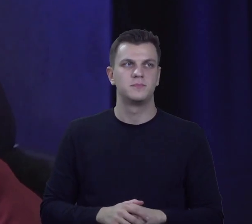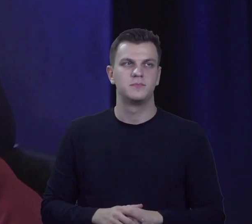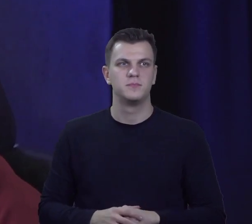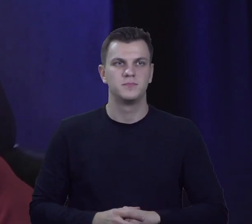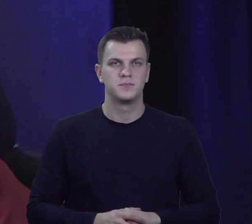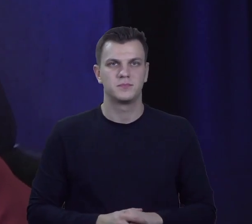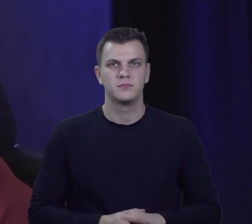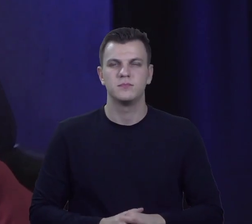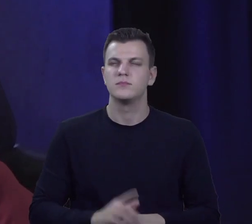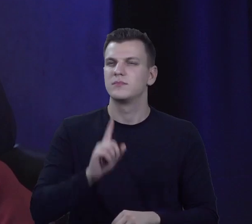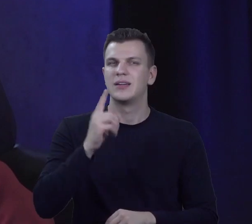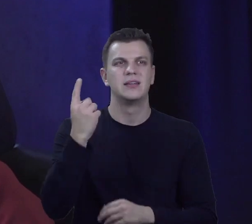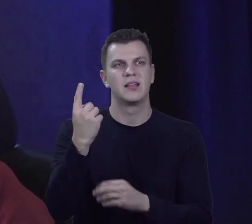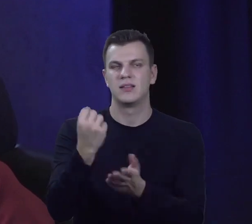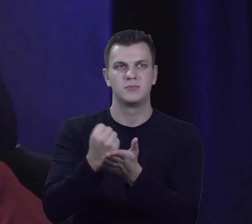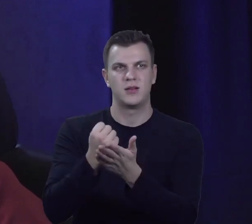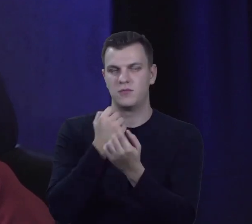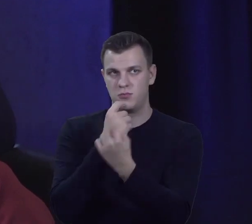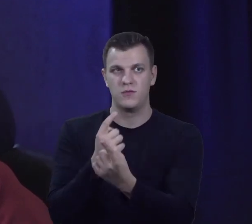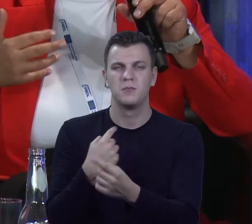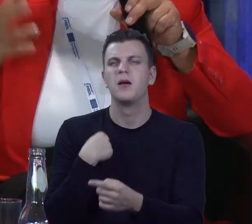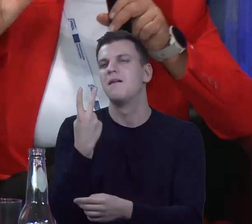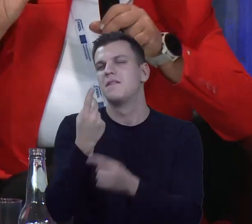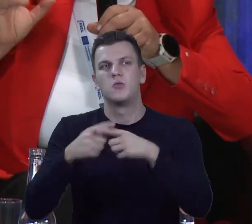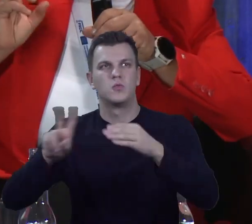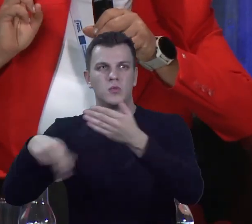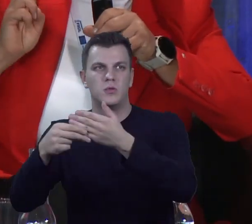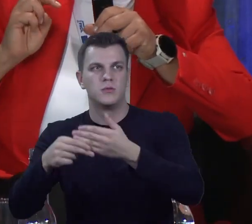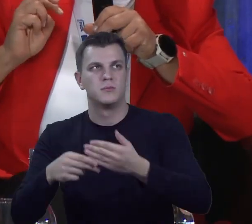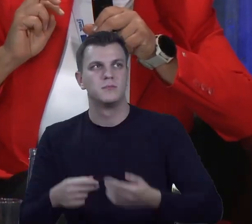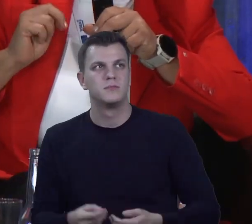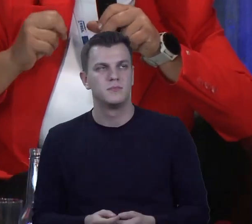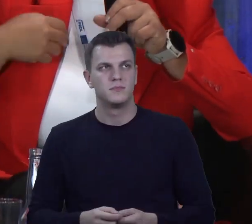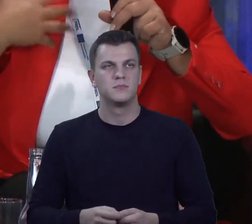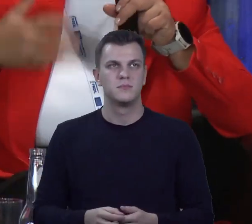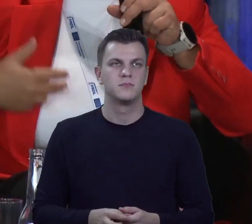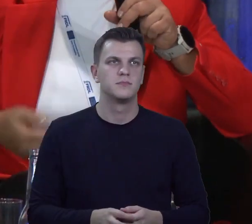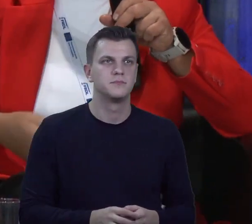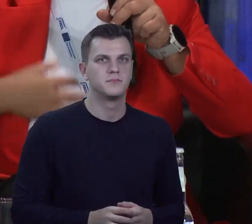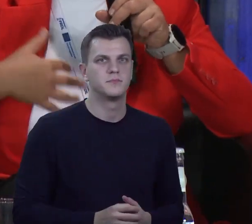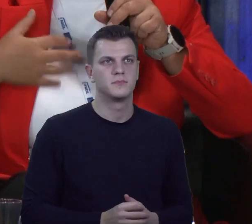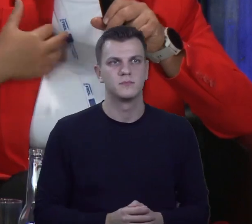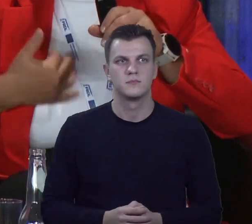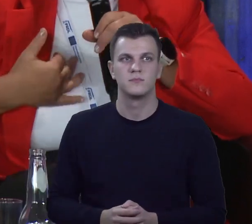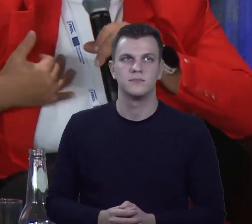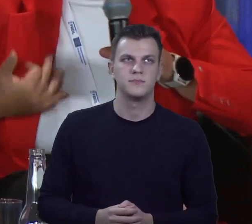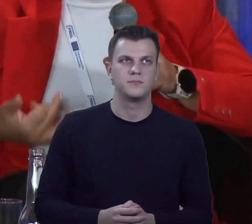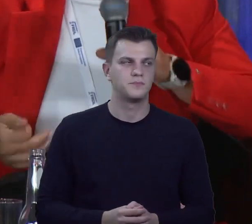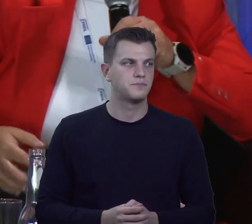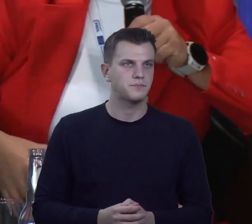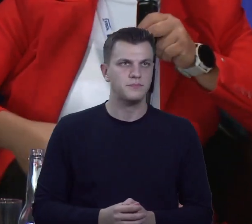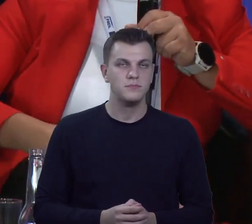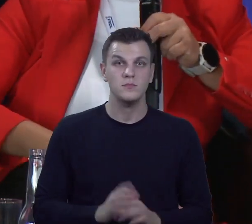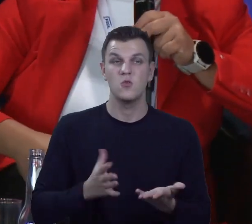tylko jedną rzecz powiem. Ja tylko dwa słowa ad vocem. Z tego, co wiem, być może... Znaczy, to nie jest mój